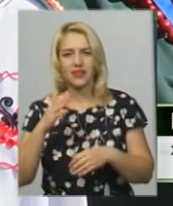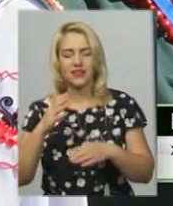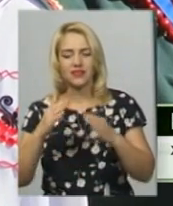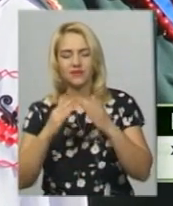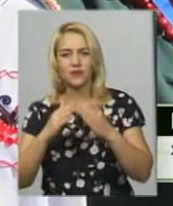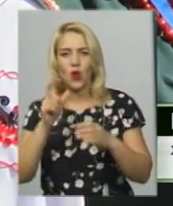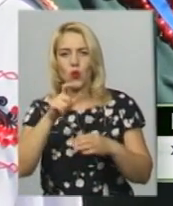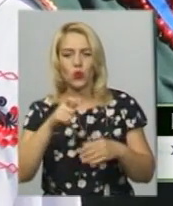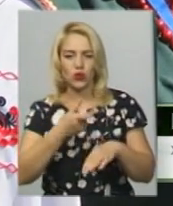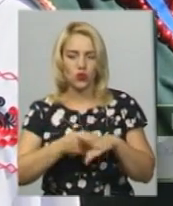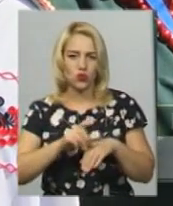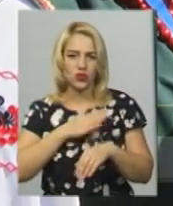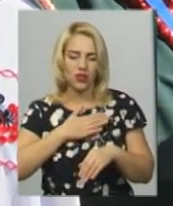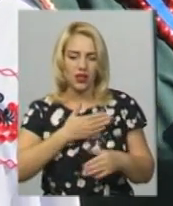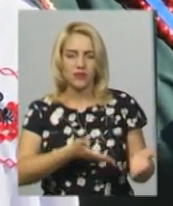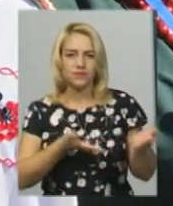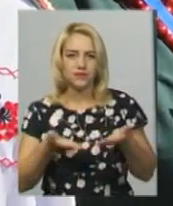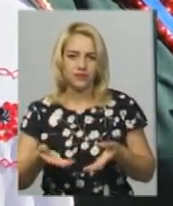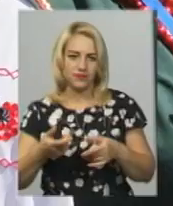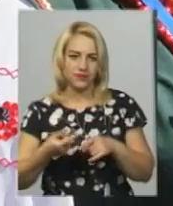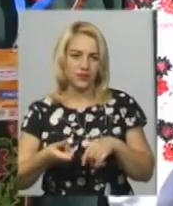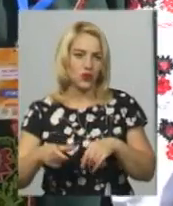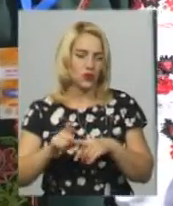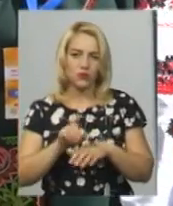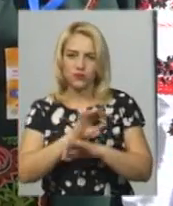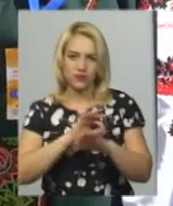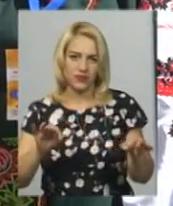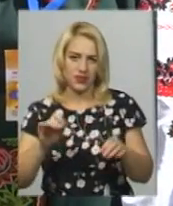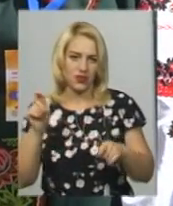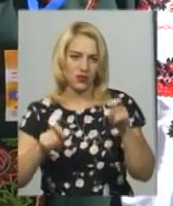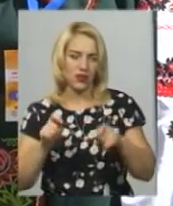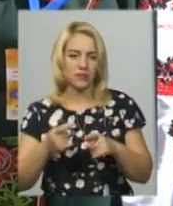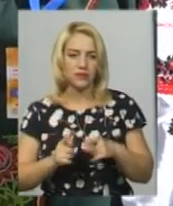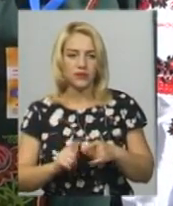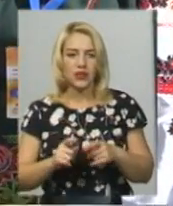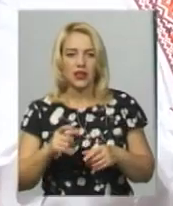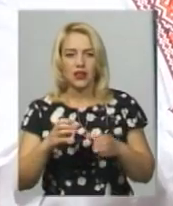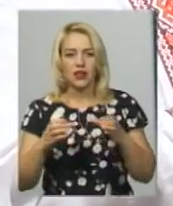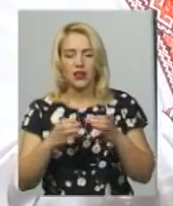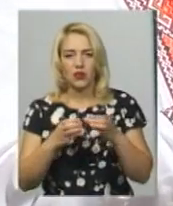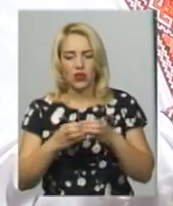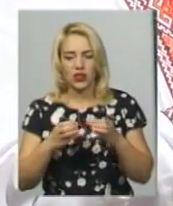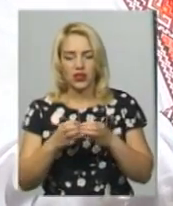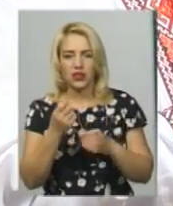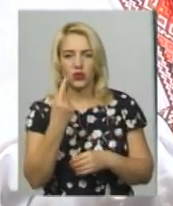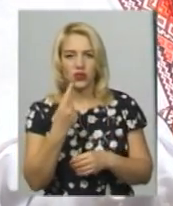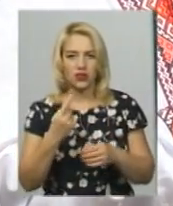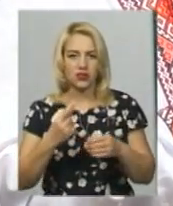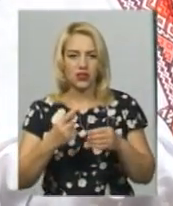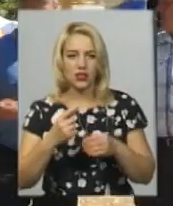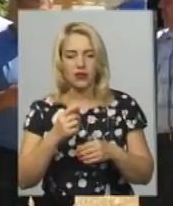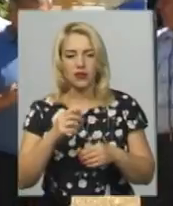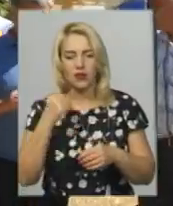дуже гостеприємні люди. Фестиваль, ну просто супер. «Бергиня» з колективу «11 чоловік» садкує своє 20-річчя. У гурті два